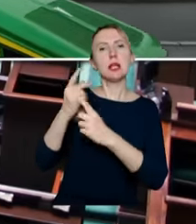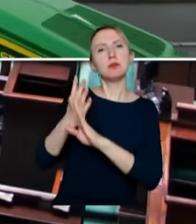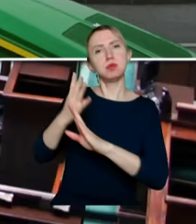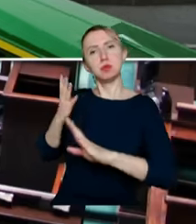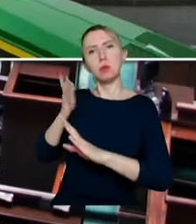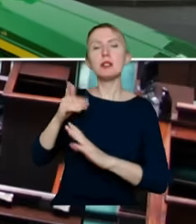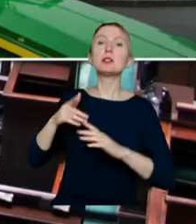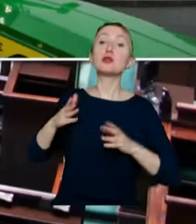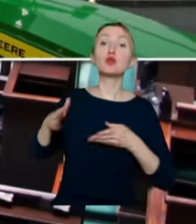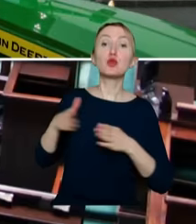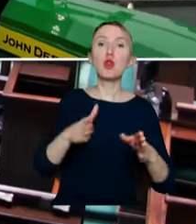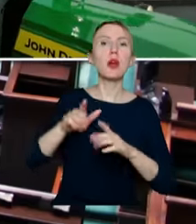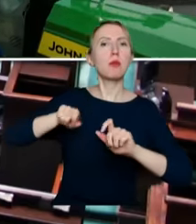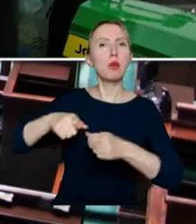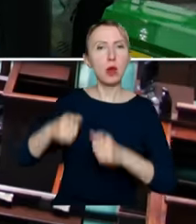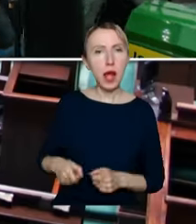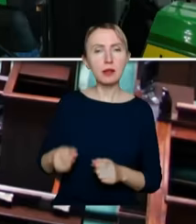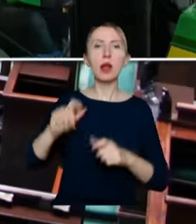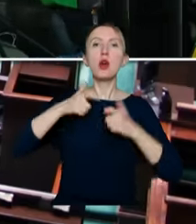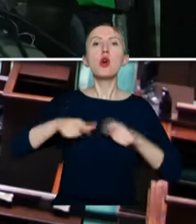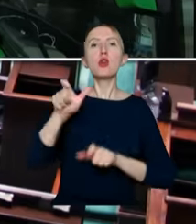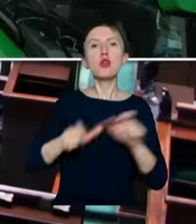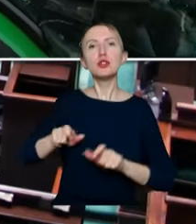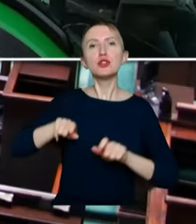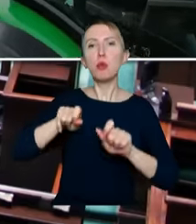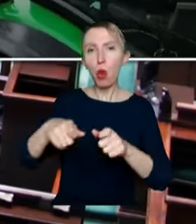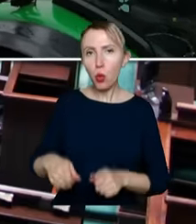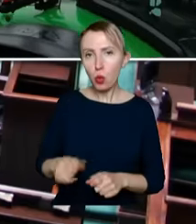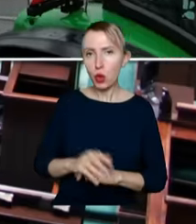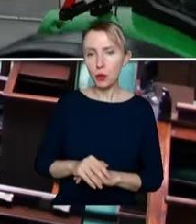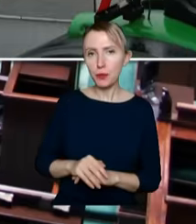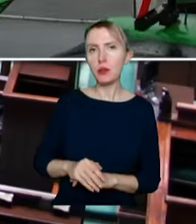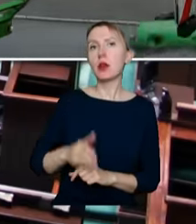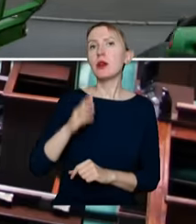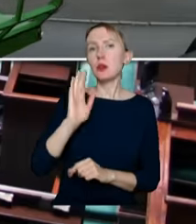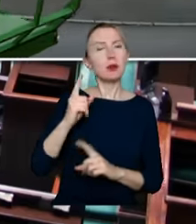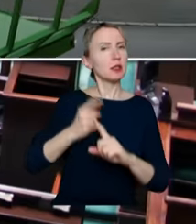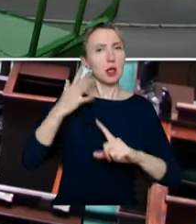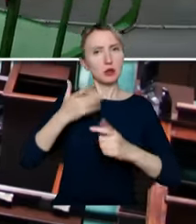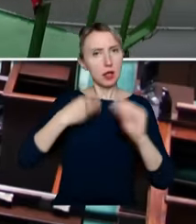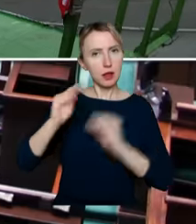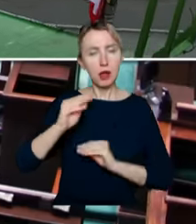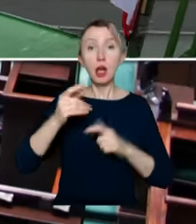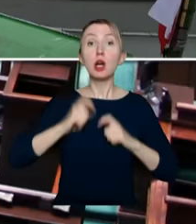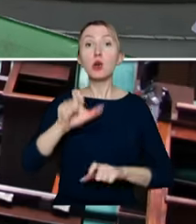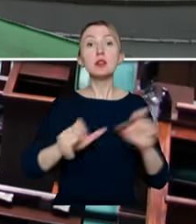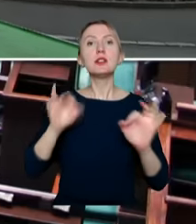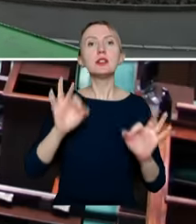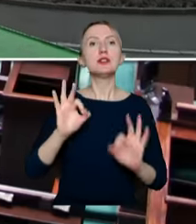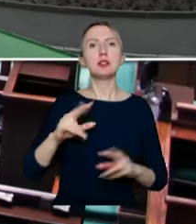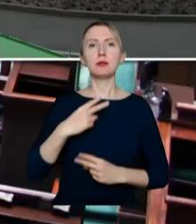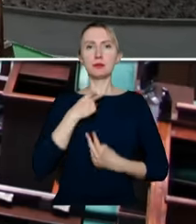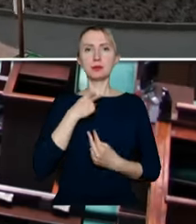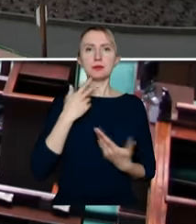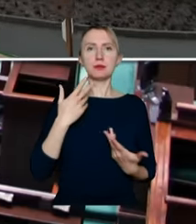dróg, które rolnicy blokują, także tutaj to będzie zaostrzane. Rolnicy są dzisiaj postawieni pod ścianą, rolnicy